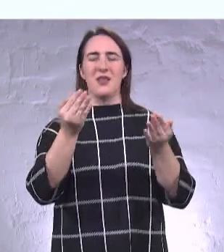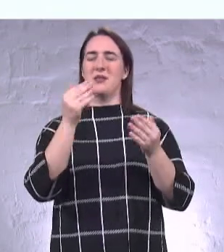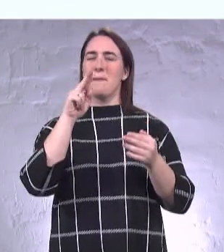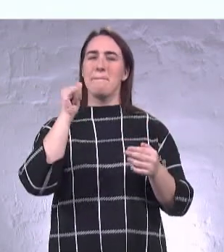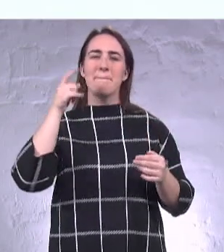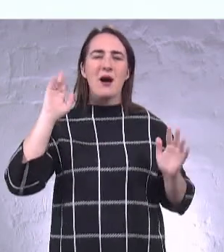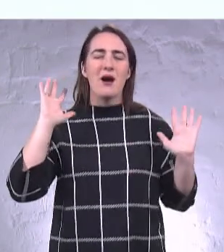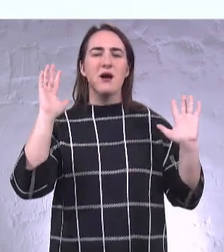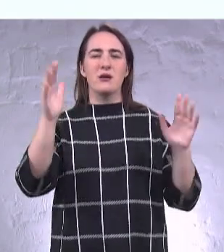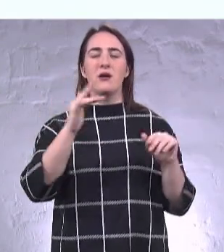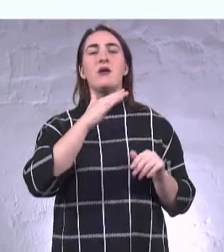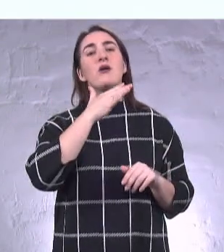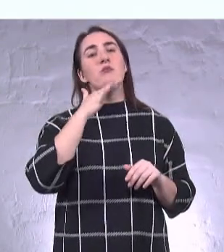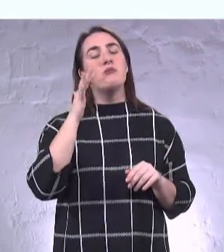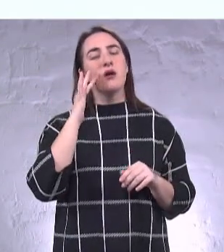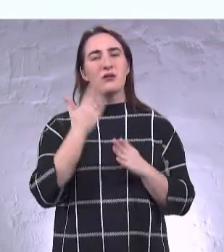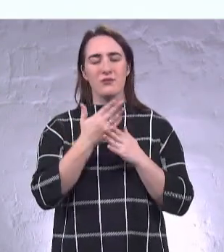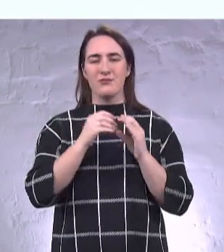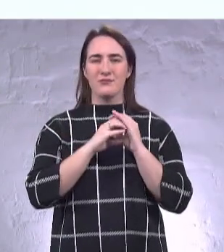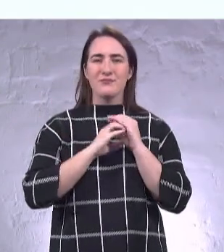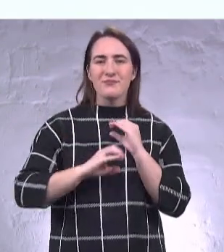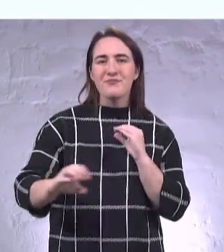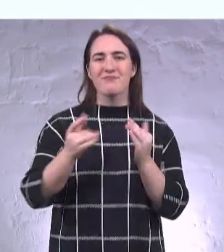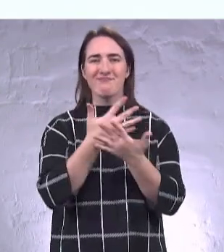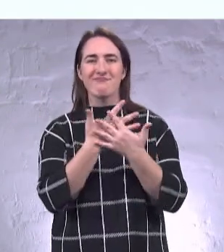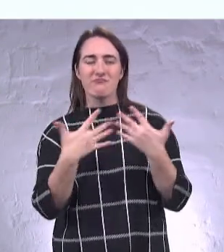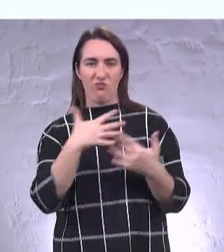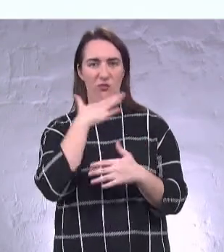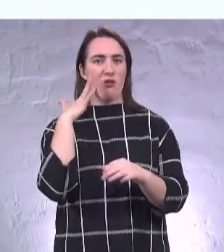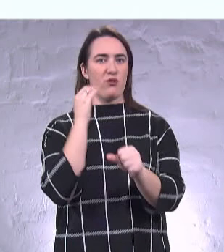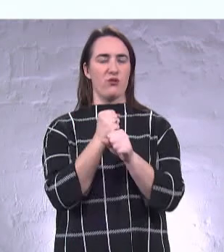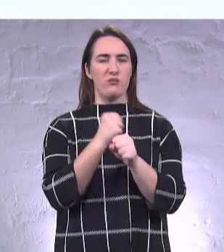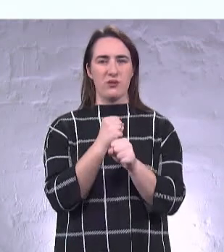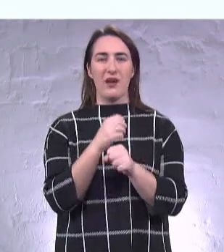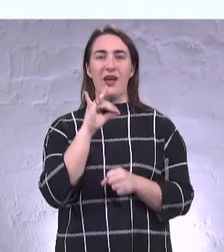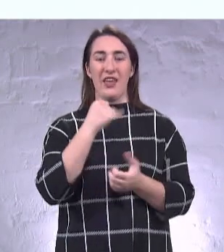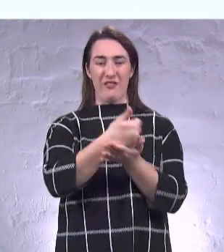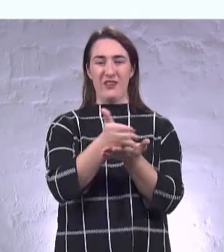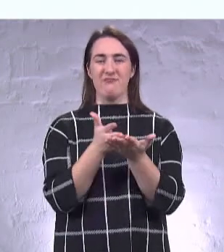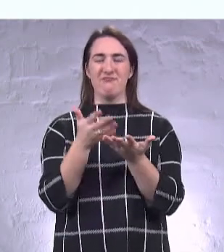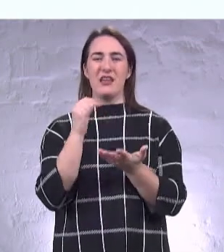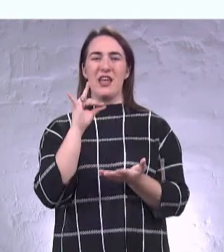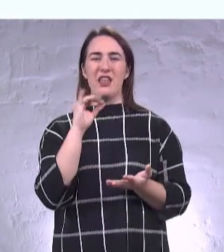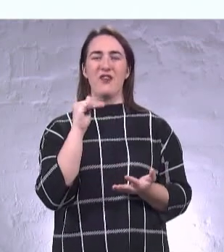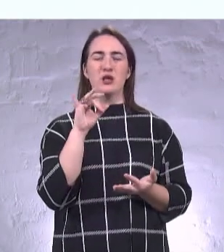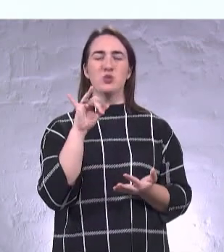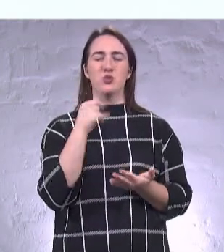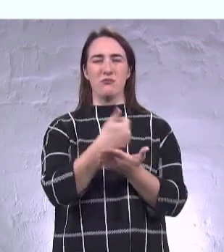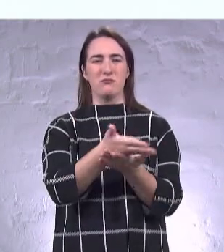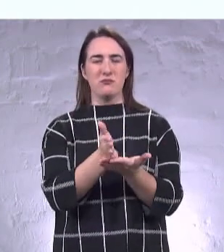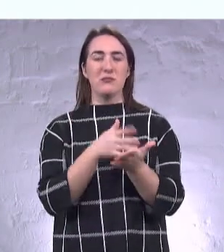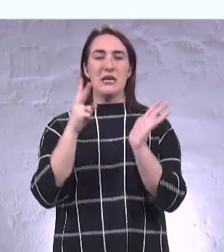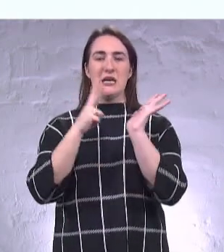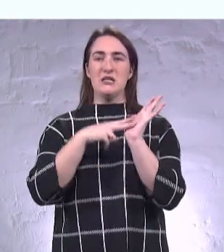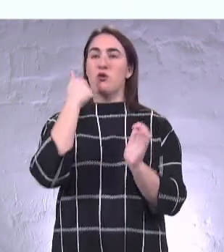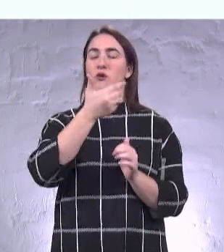але ж багато ще комунікацій перекладено, бо інфраструктура навіть сім років тому вона була в